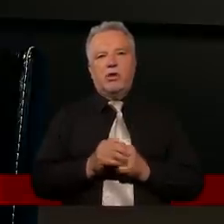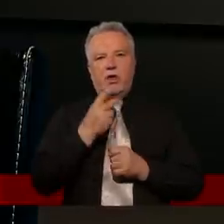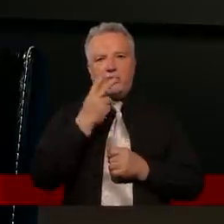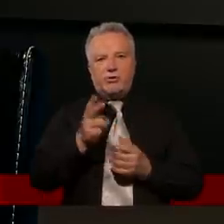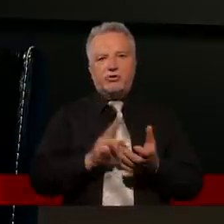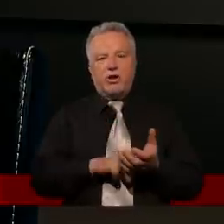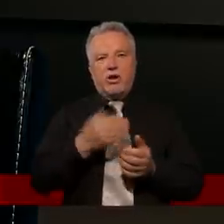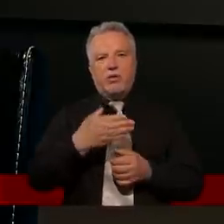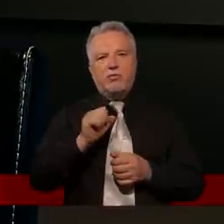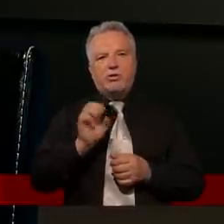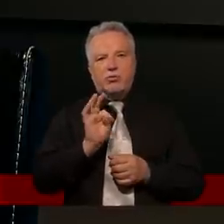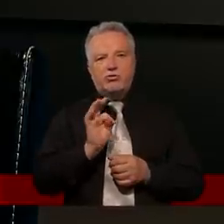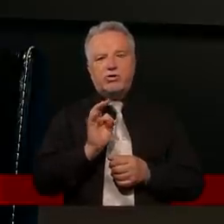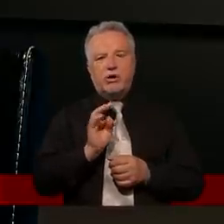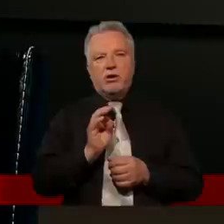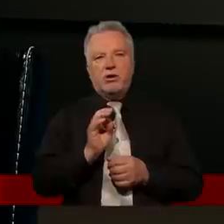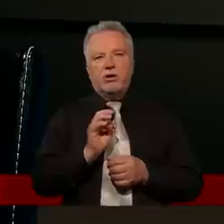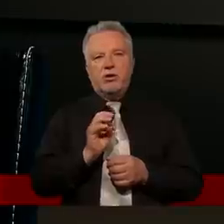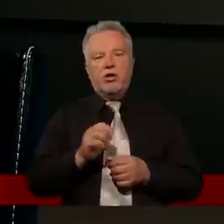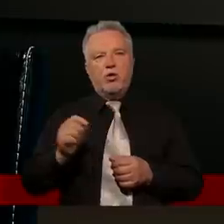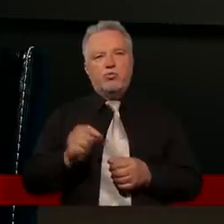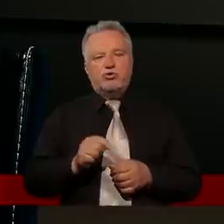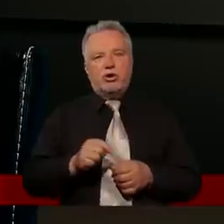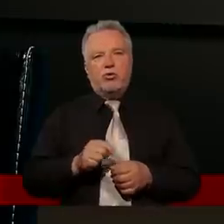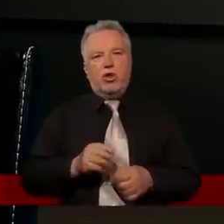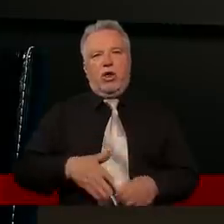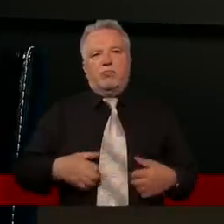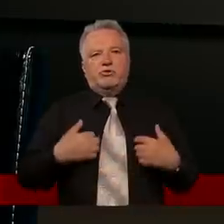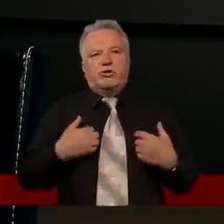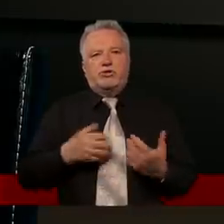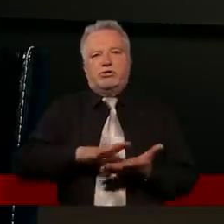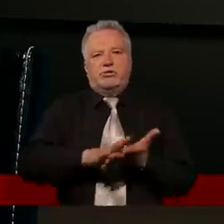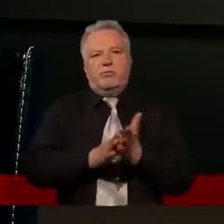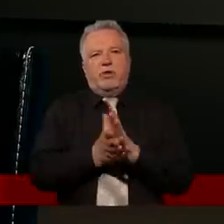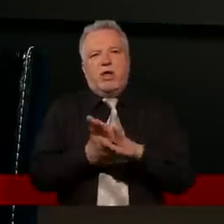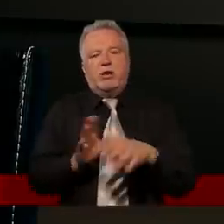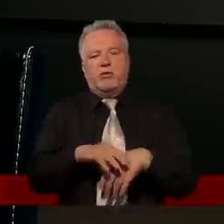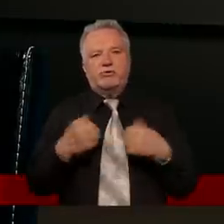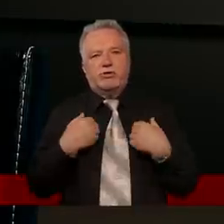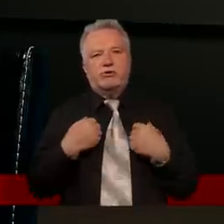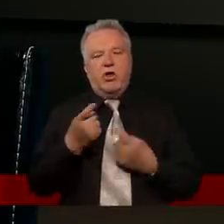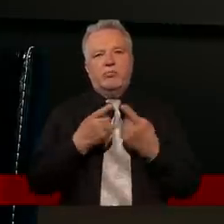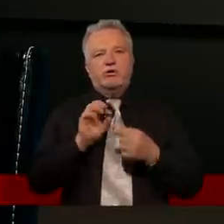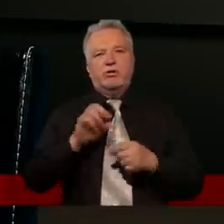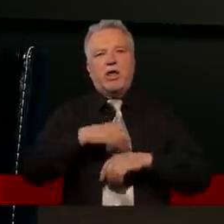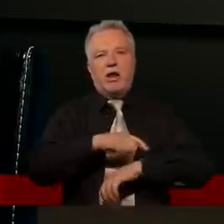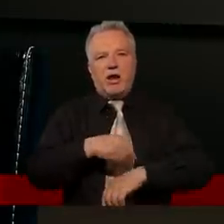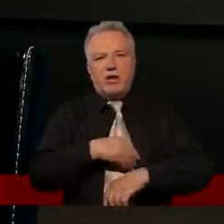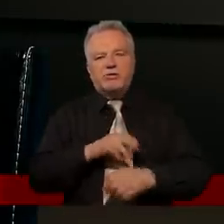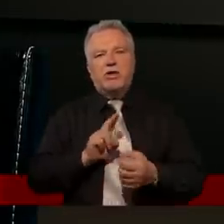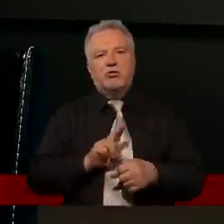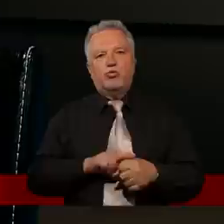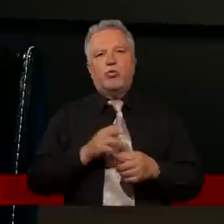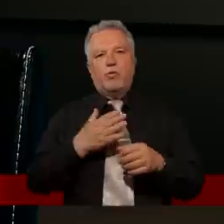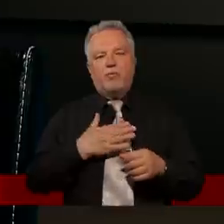Patrząc na Mateusza, na pewno musiał przeżyć ogromną zmianę w swoim życiu. I myślę, że ta lekcja, którą